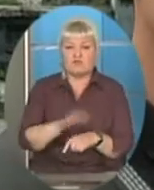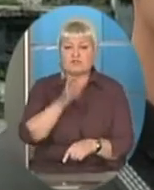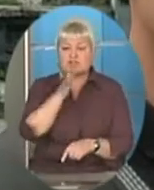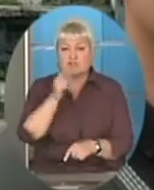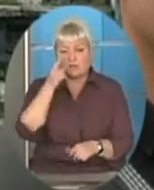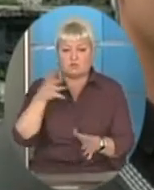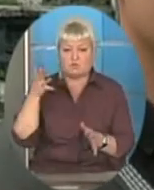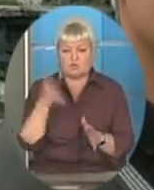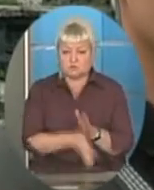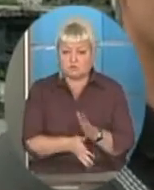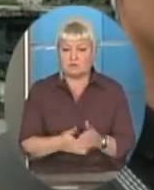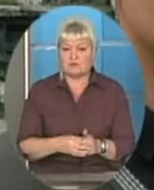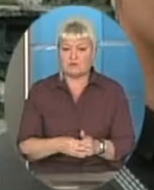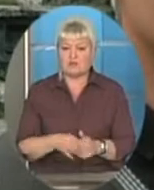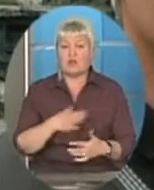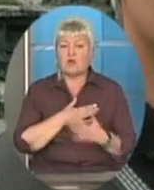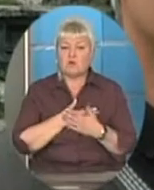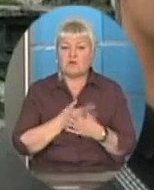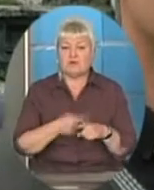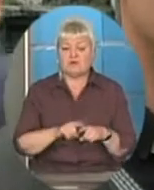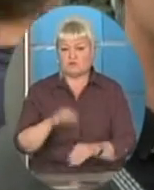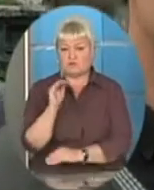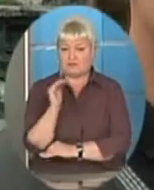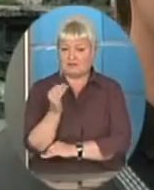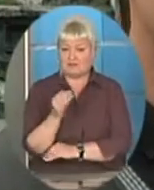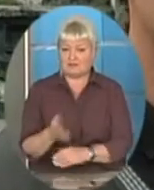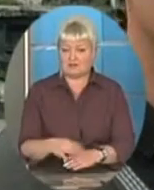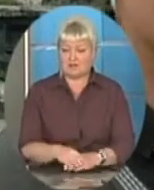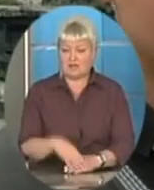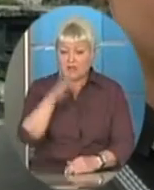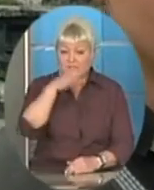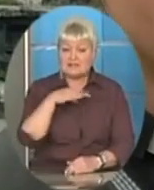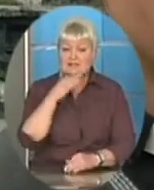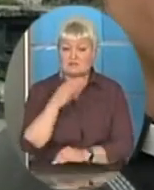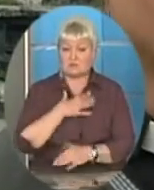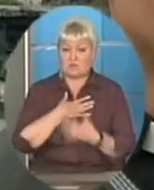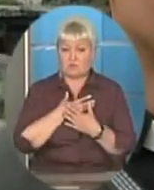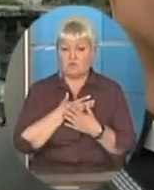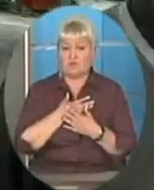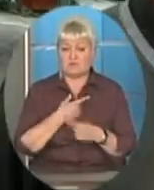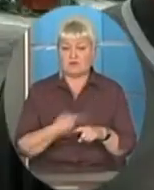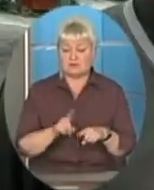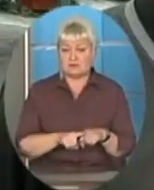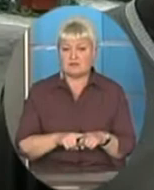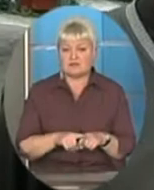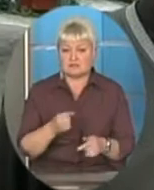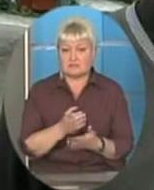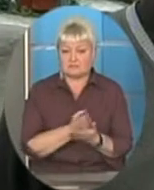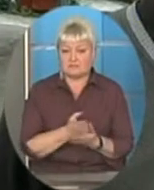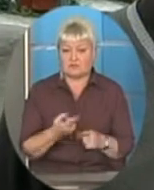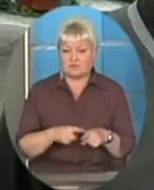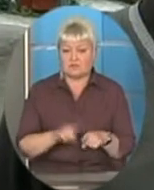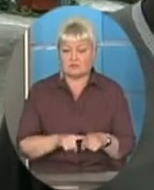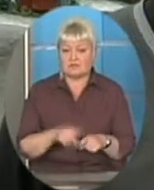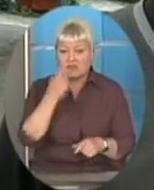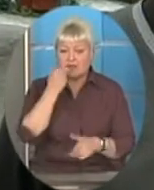розуміють, люблять цю дитину, дійсно так, батьківською любов'ю, це, цього, напевно, бракує тут. Стереотипи носять